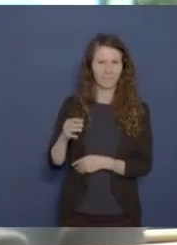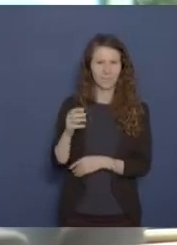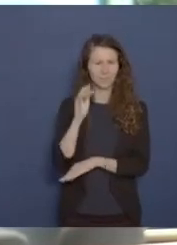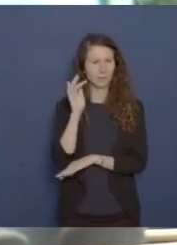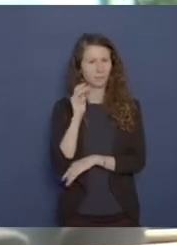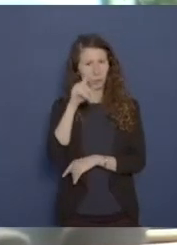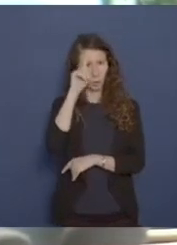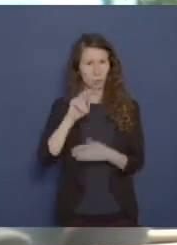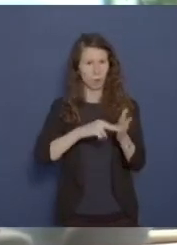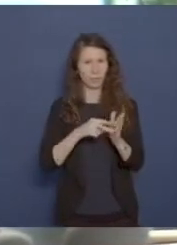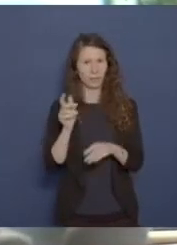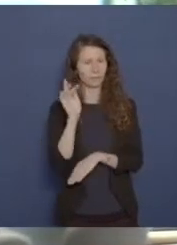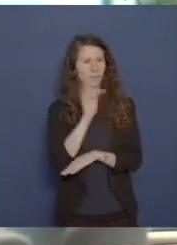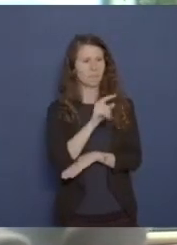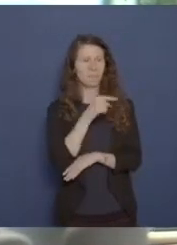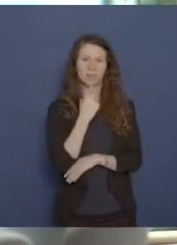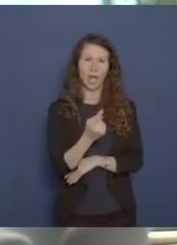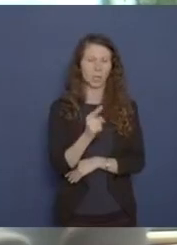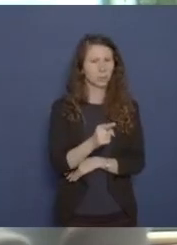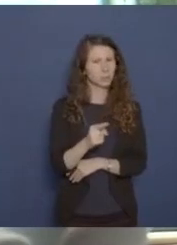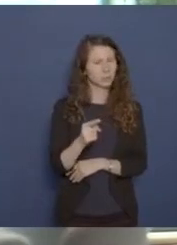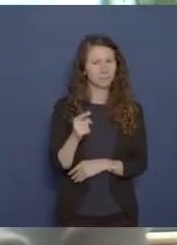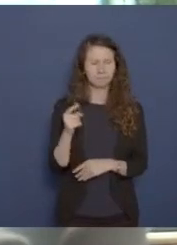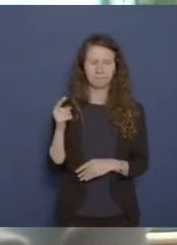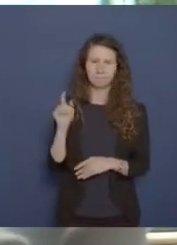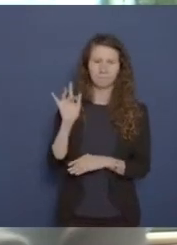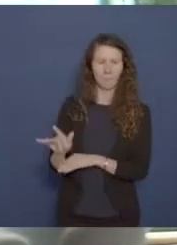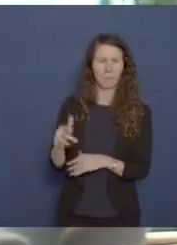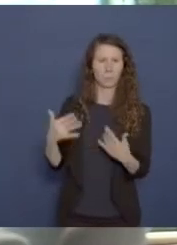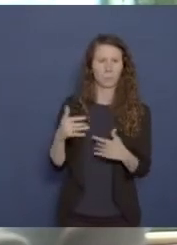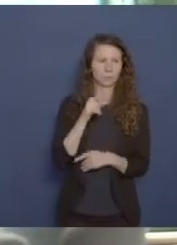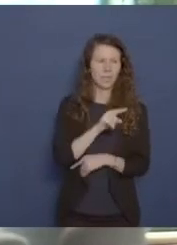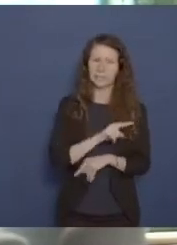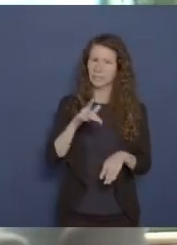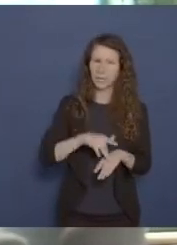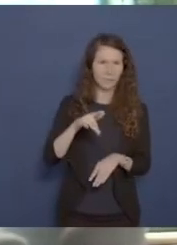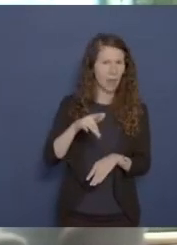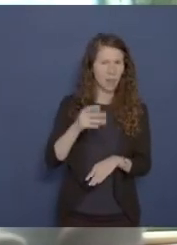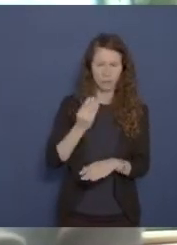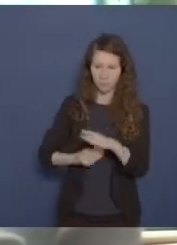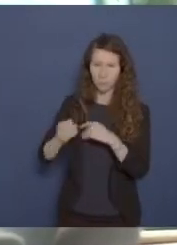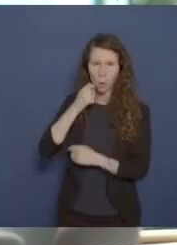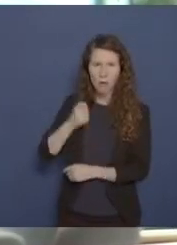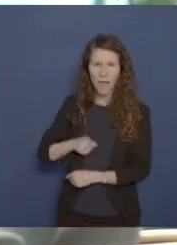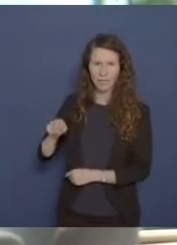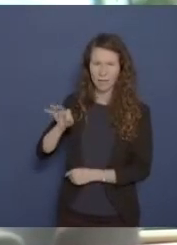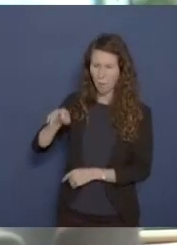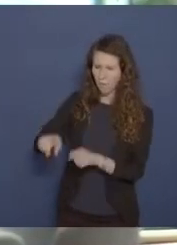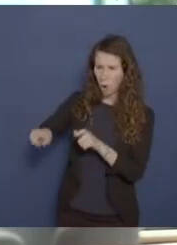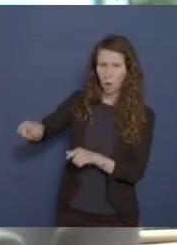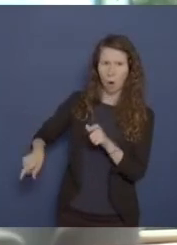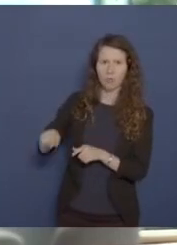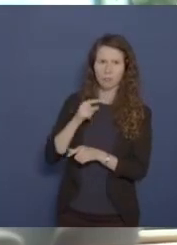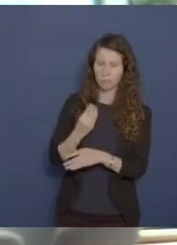vorgeworfen. Und um wörtlich zu zitieren, Unsensibilität und fehlendes Bewusstsein für die Gefühle der Ukraine als eine der